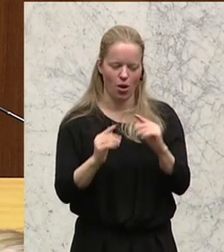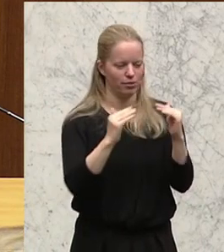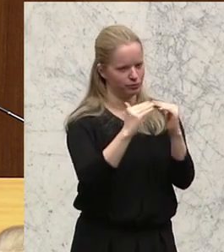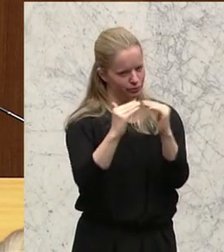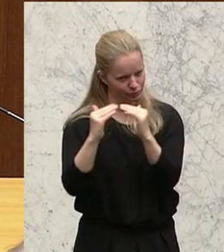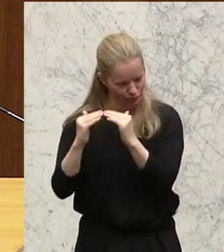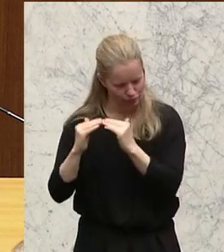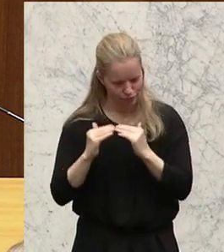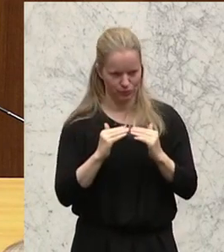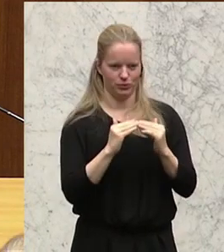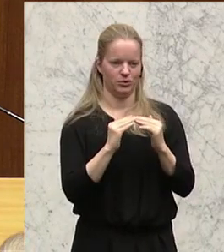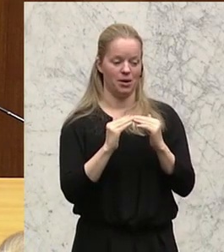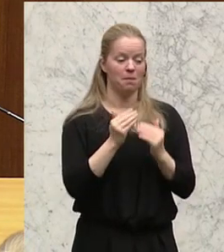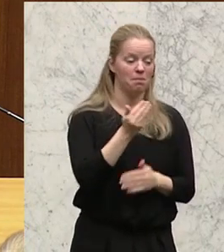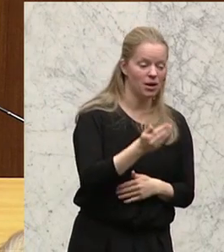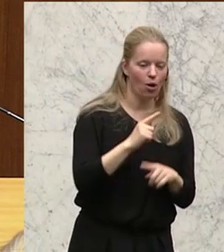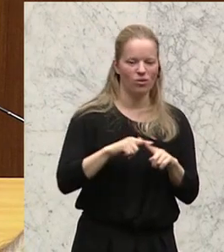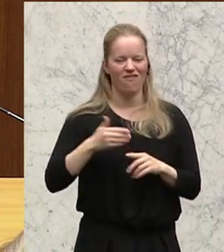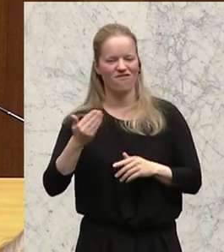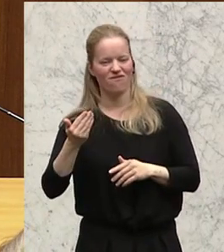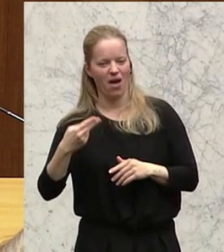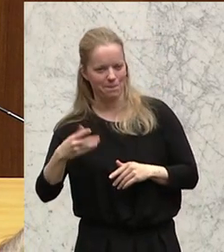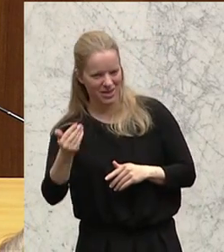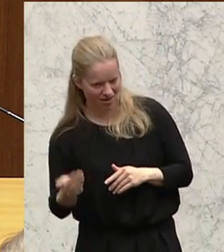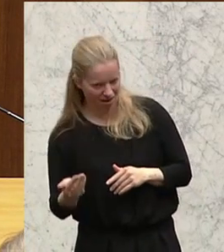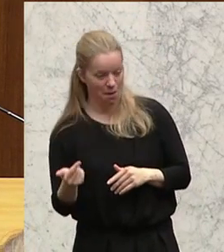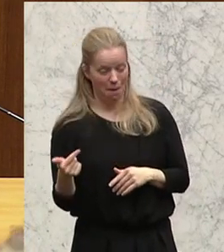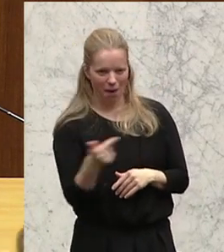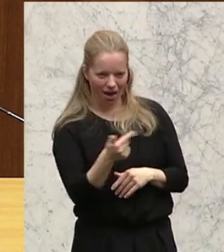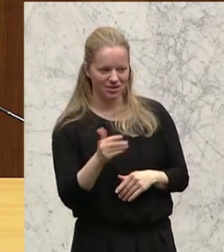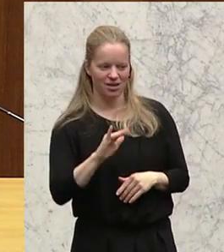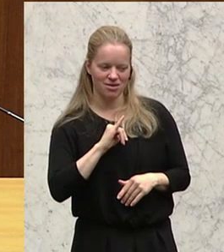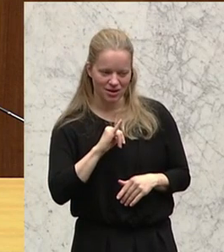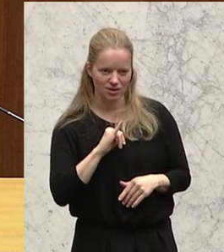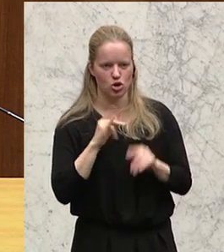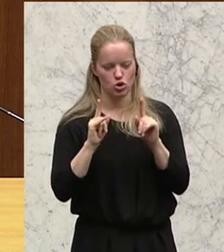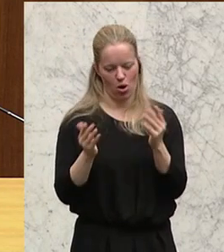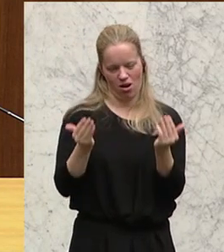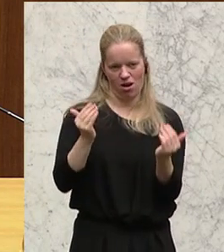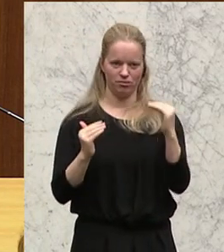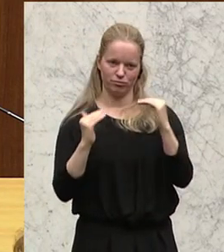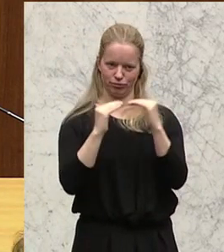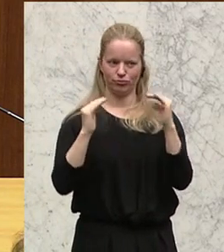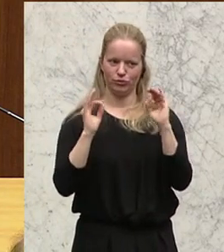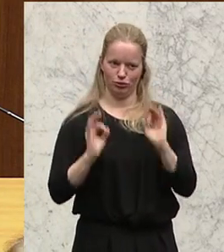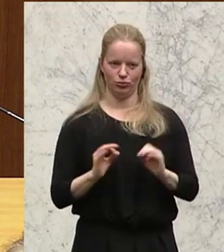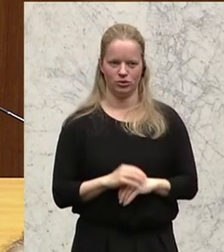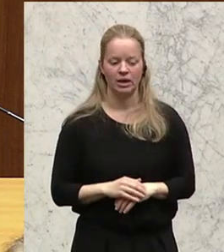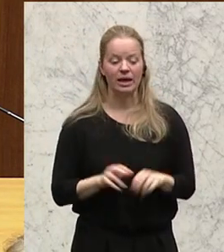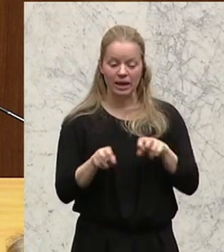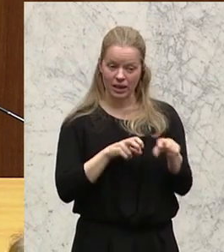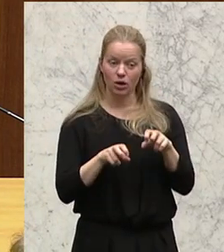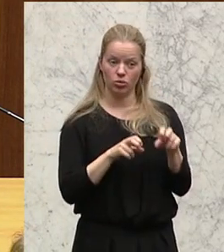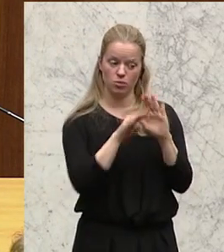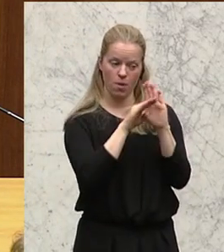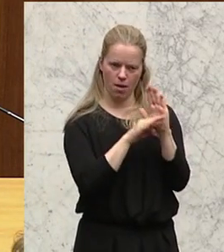Interessen von Mietern und Vermietern widerspiegelt. Das haben wir auch natürlich im Regierungsprogramm entsprechend